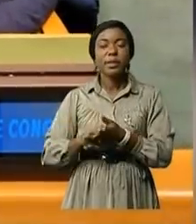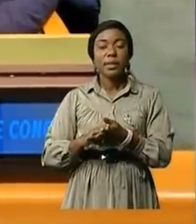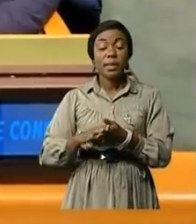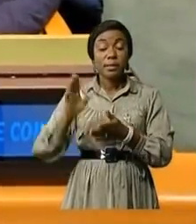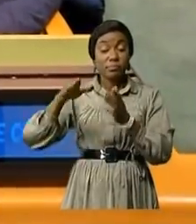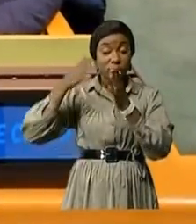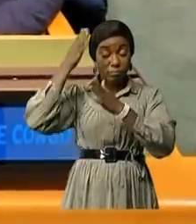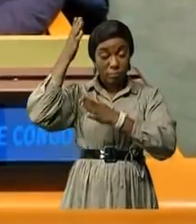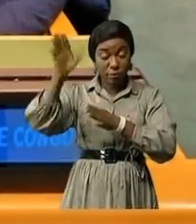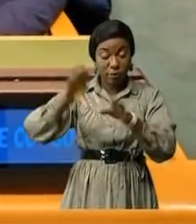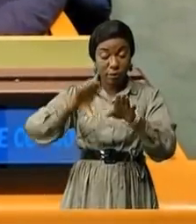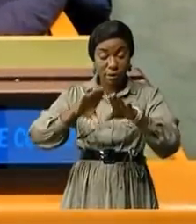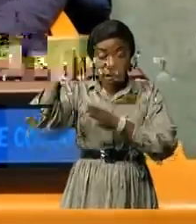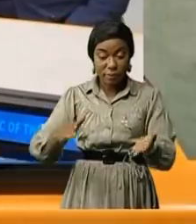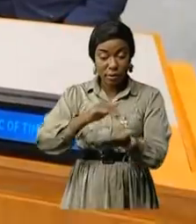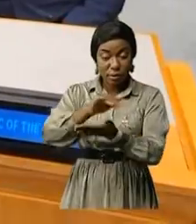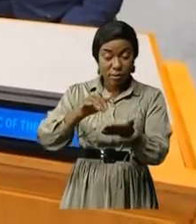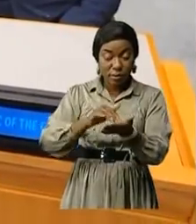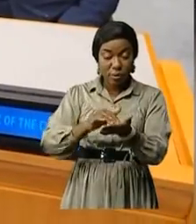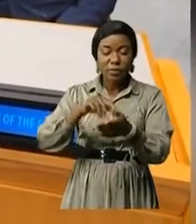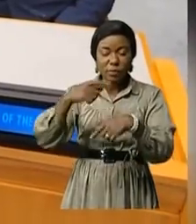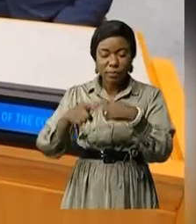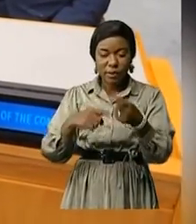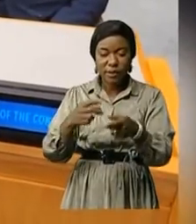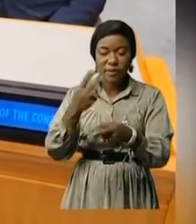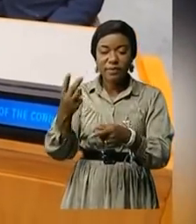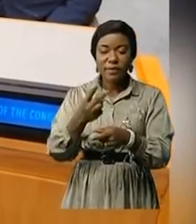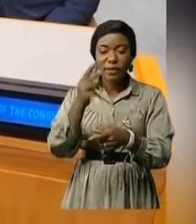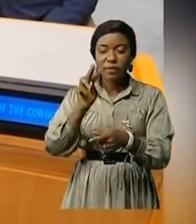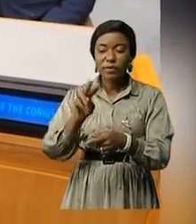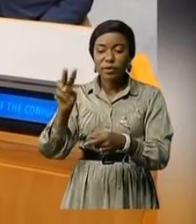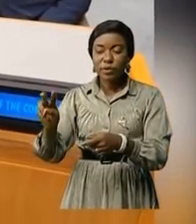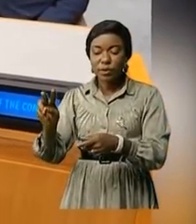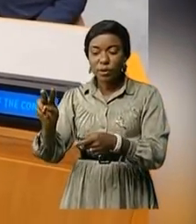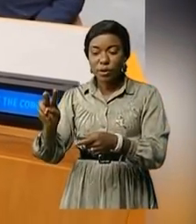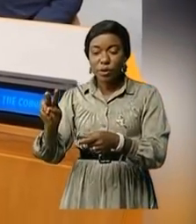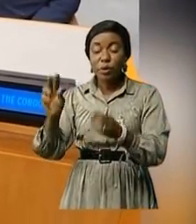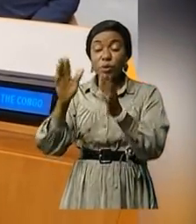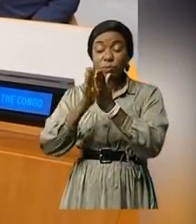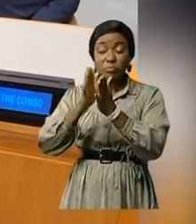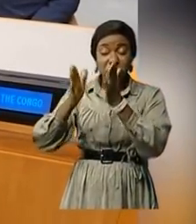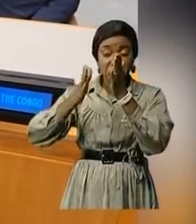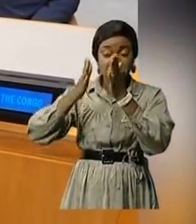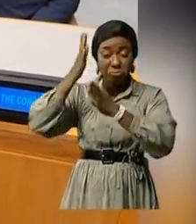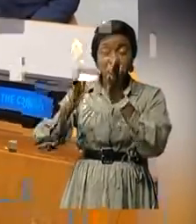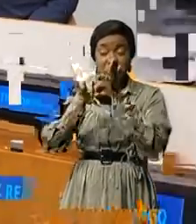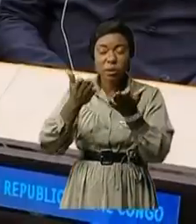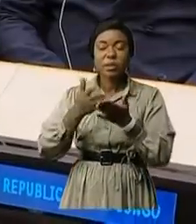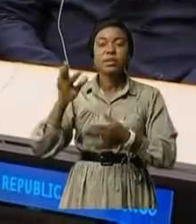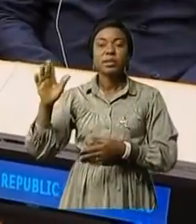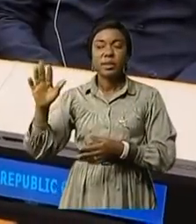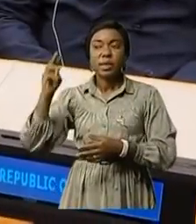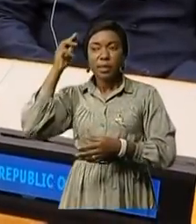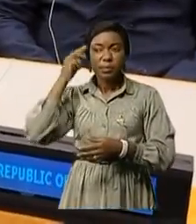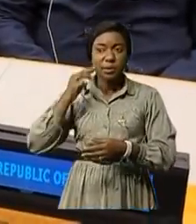transitionnelle prévue du 20 au 22 octobre à Kinshasa. Les ministres des droits humains Albert Fabrice Puella en